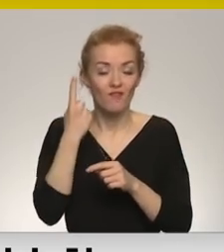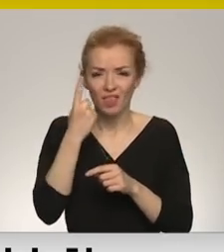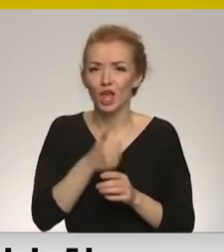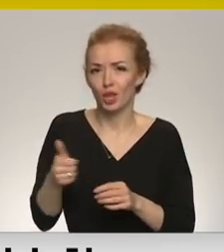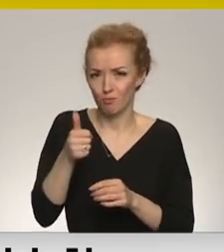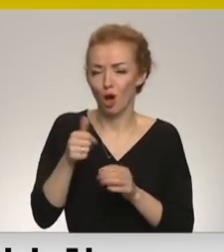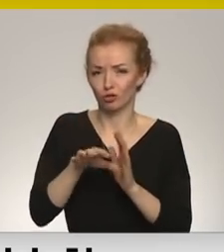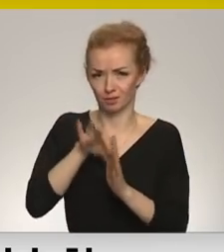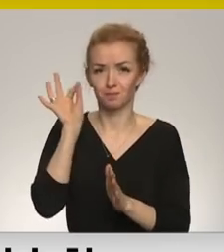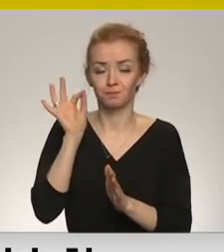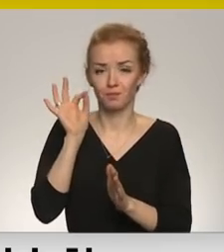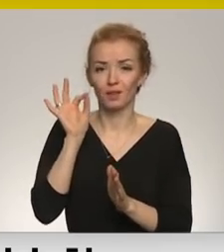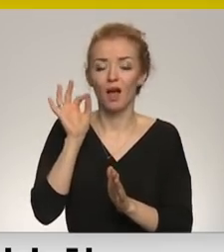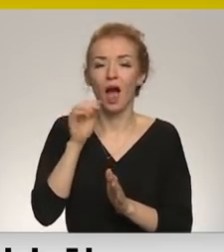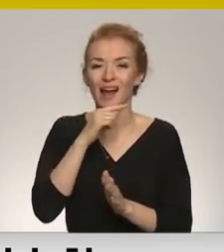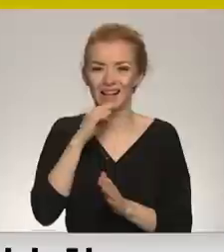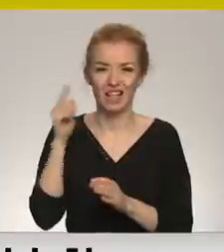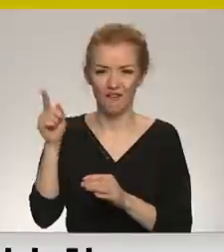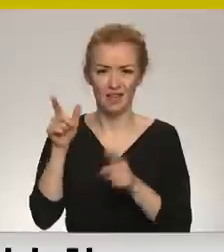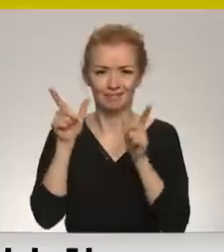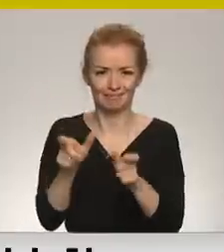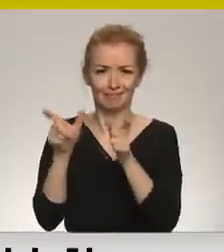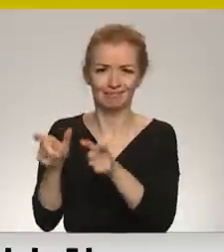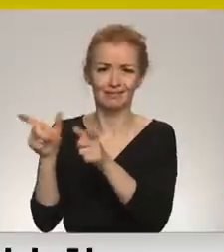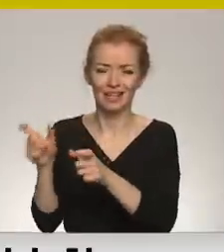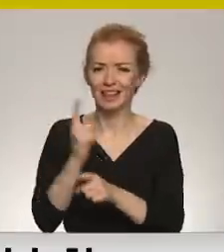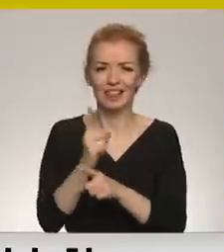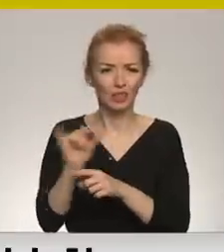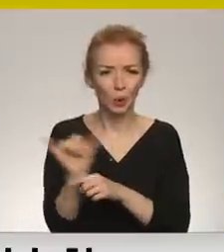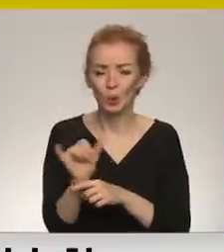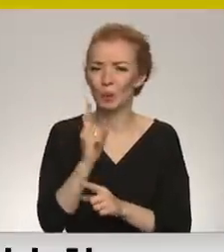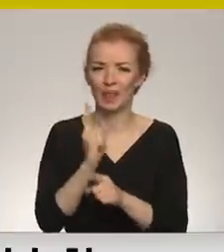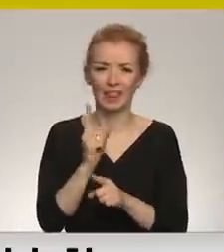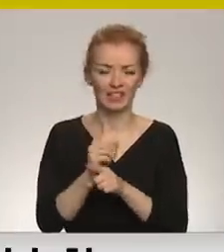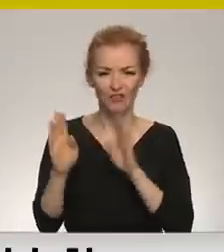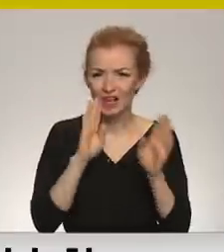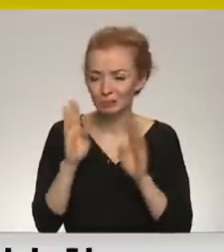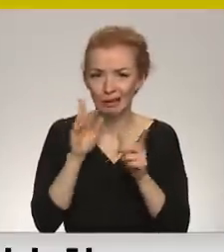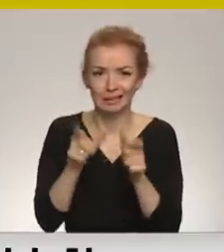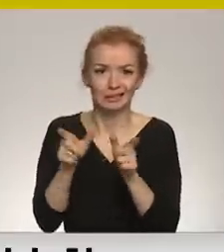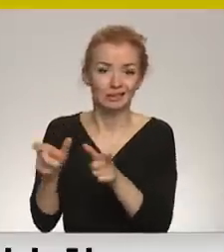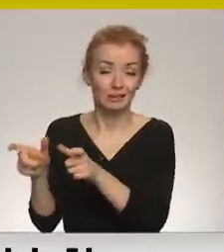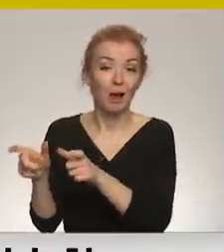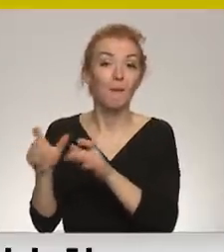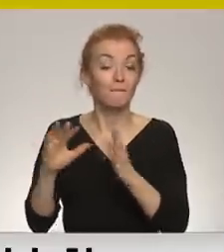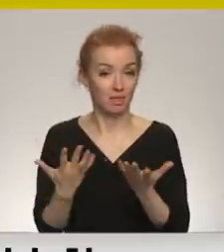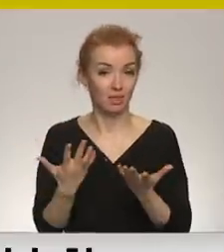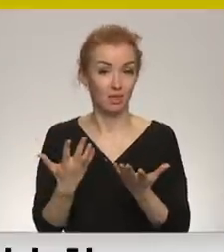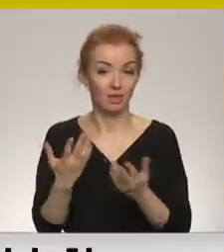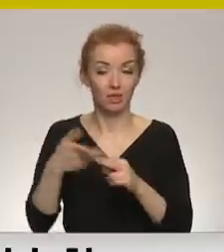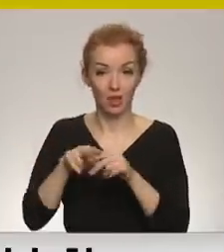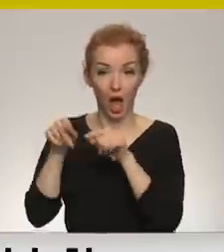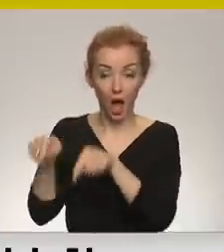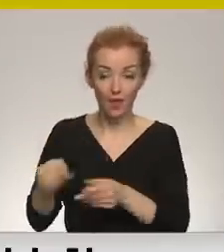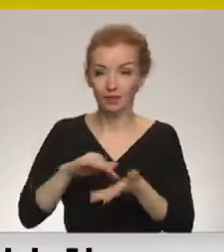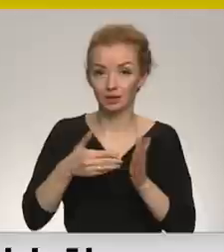un, protams, Krievijas cenzūra piegriež to pašu Facebook, piegriež to pašu YouTube, vai ne? Viena lieta, ko var darīt, ir šādā